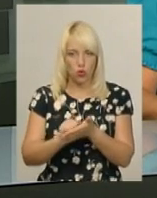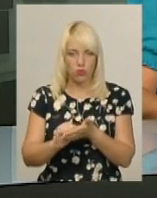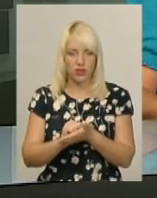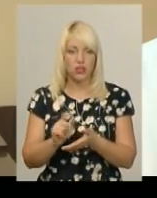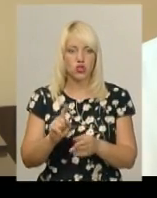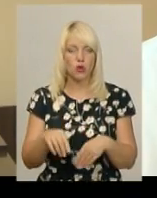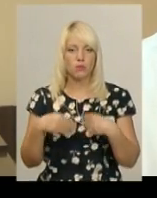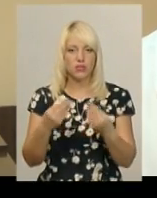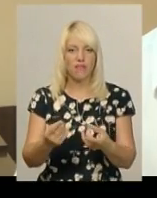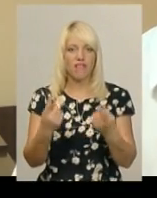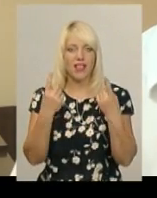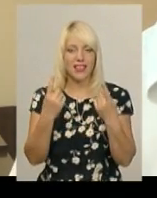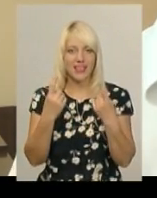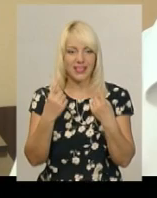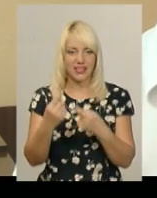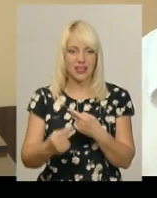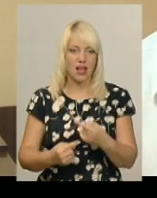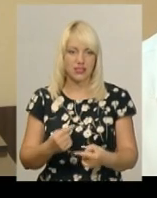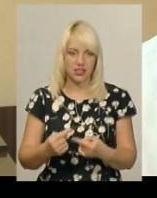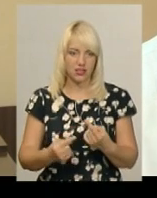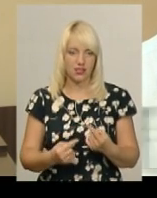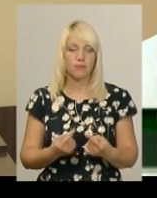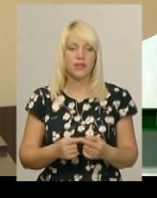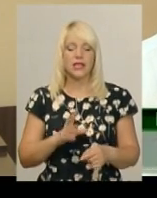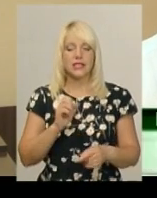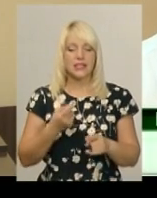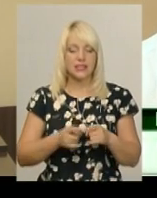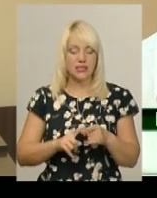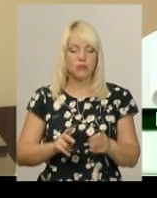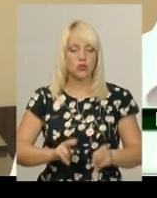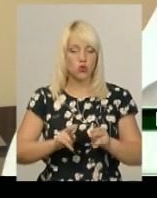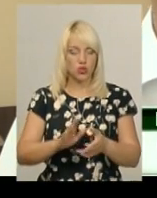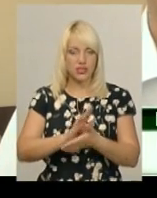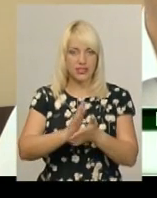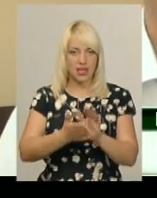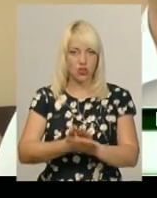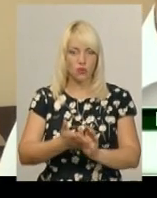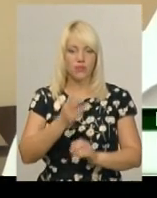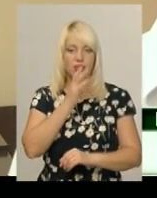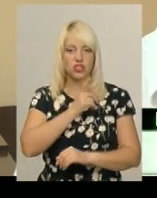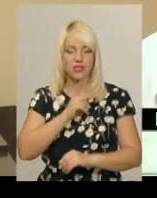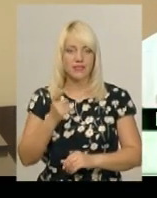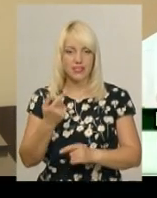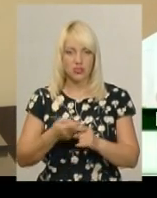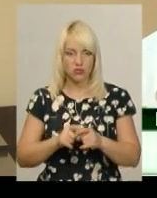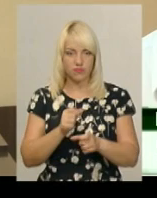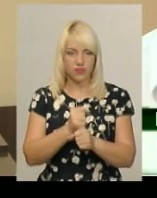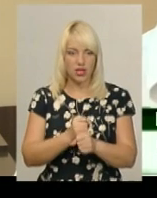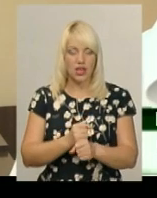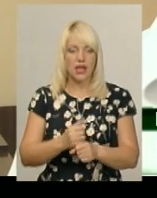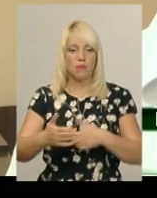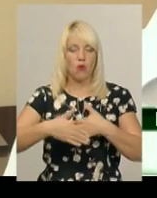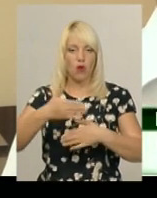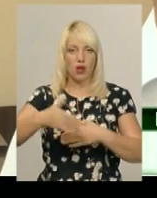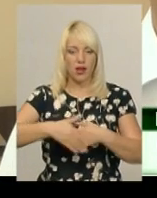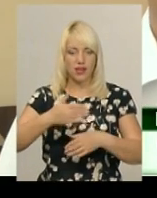За вказані злочини станом на час їх вчинення, санкція передбачала покарання